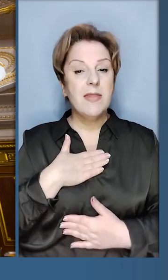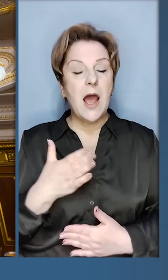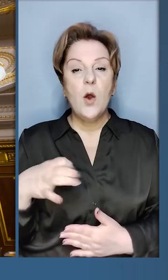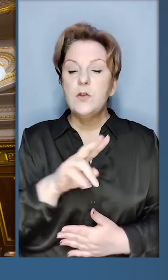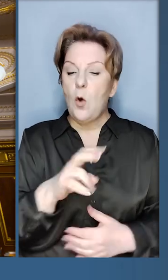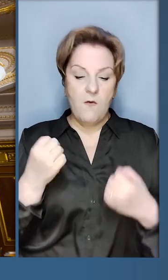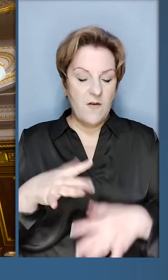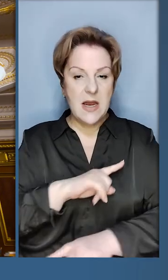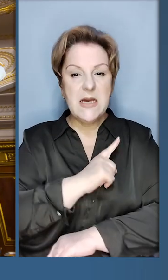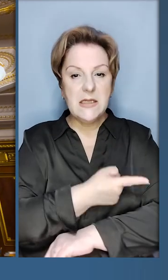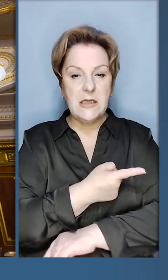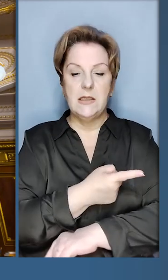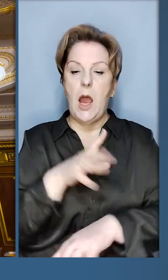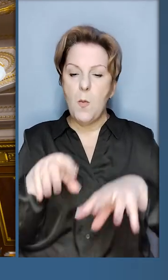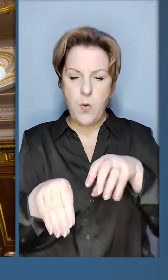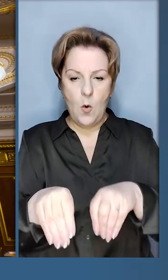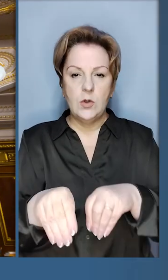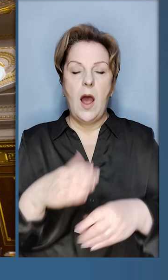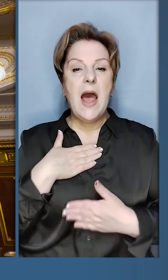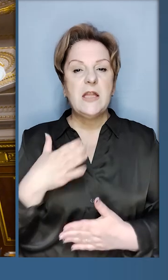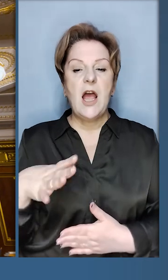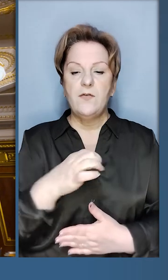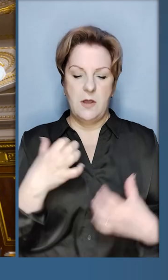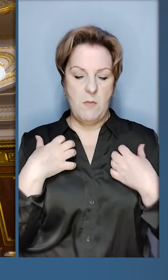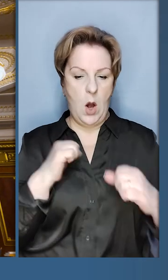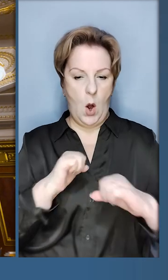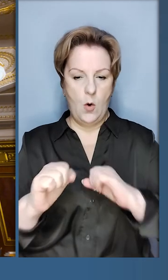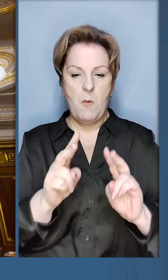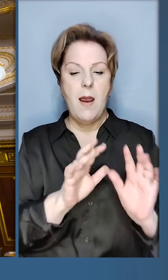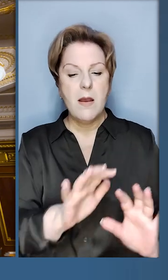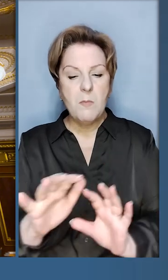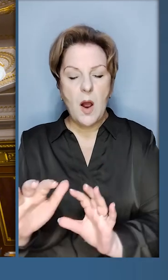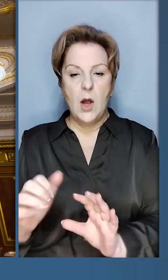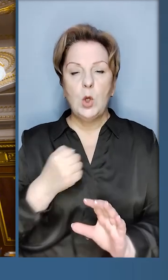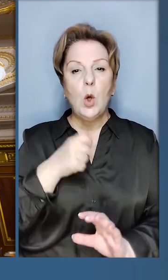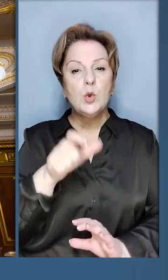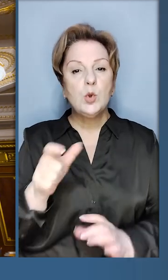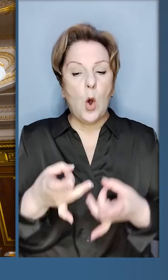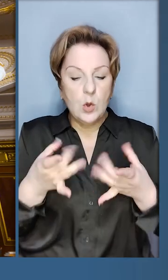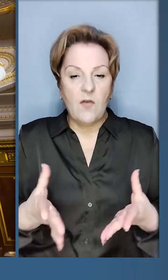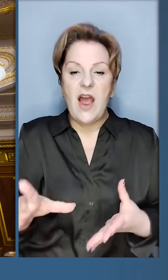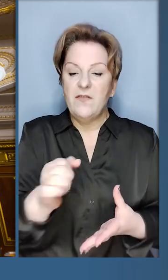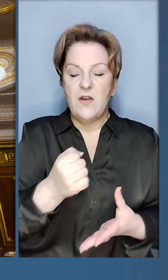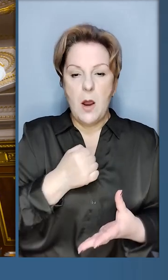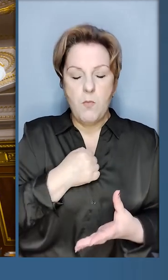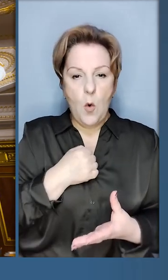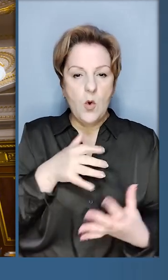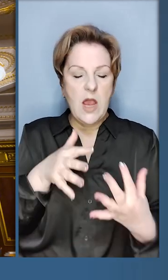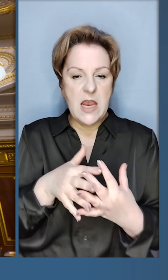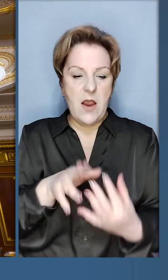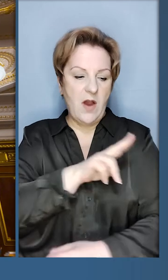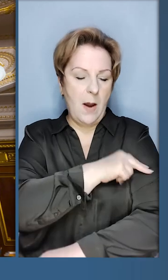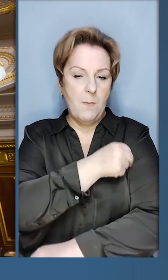Дякую усім, хто не втрачає сили і позиції. Я дякую всім командирам, які дбають про солдатів. Усім бойовим